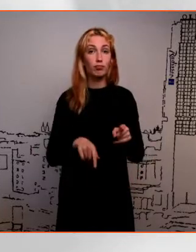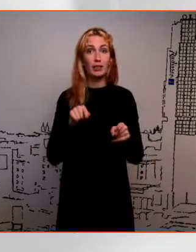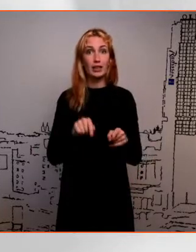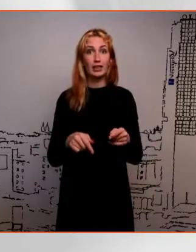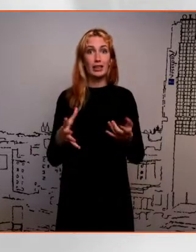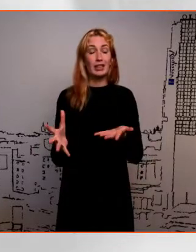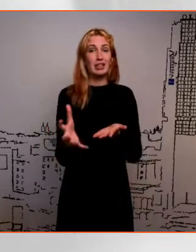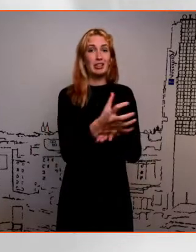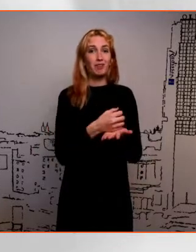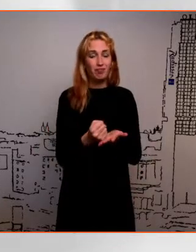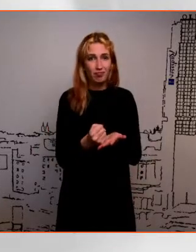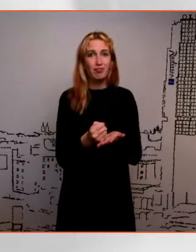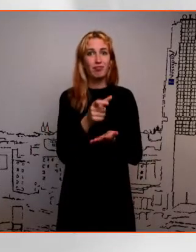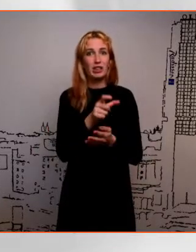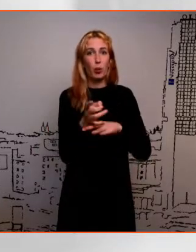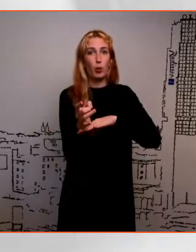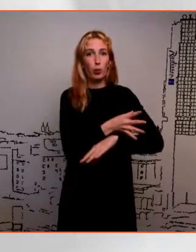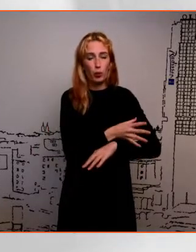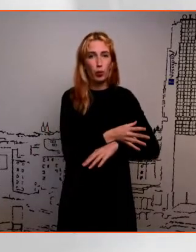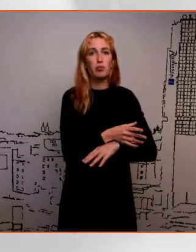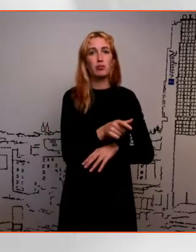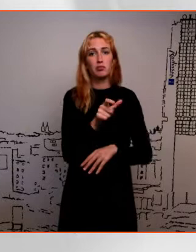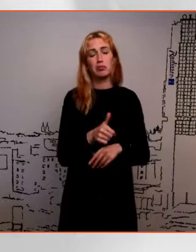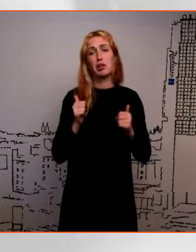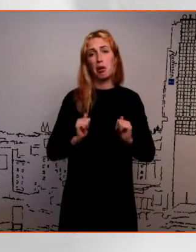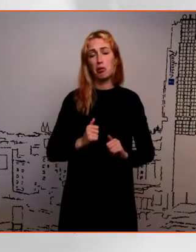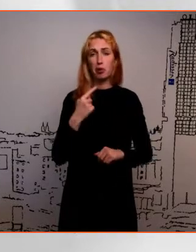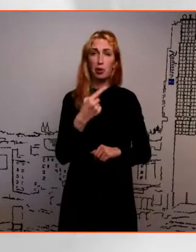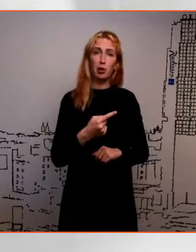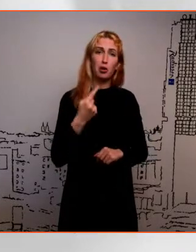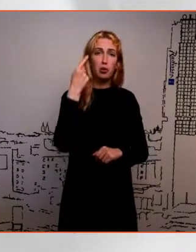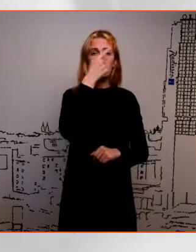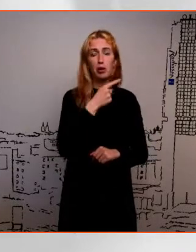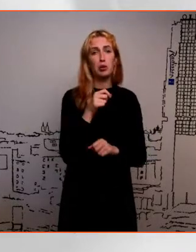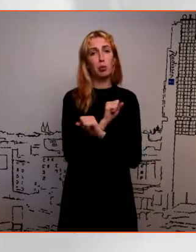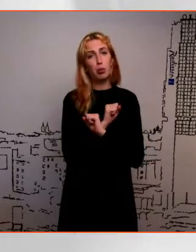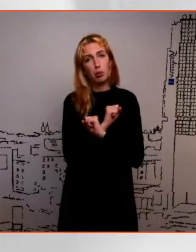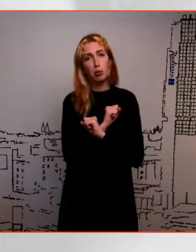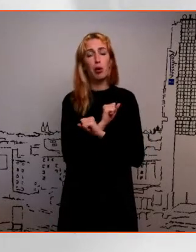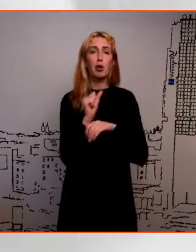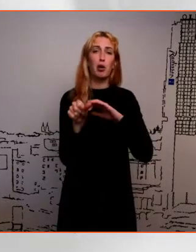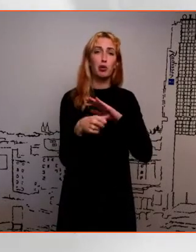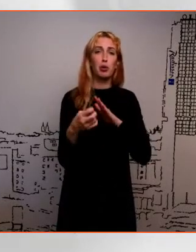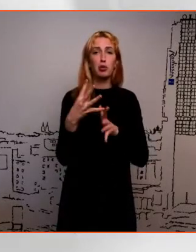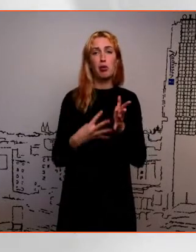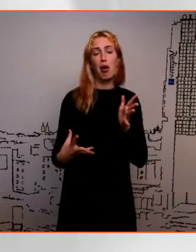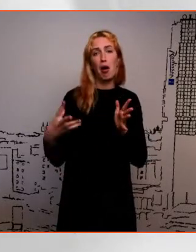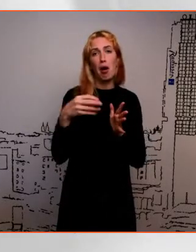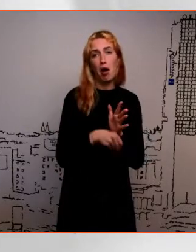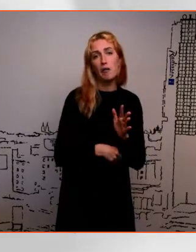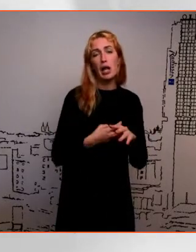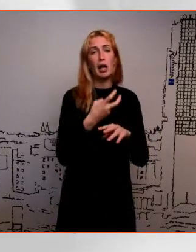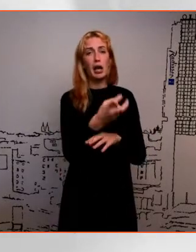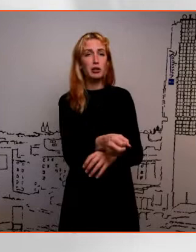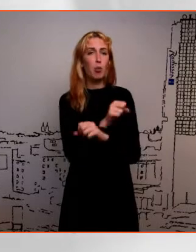koondamine, inimene on rahul, ta võtab oma aasta pausi, ta saab üvitist, on töötun arveline seda koondamis rahad, reisib,